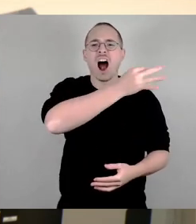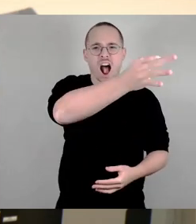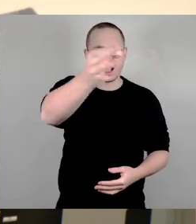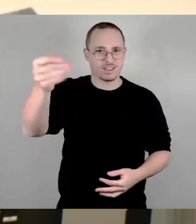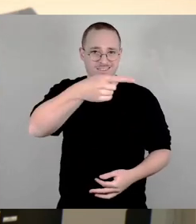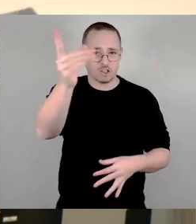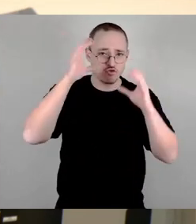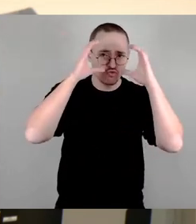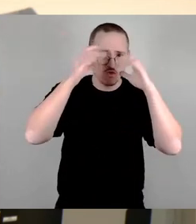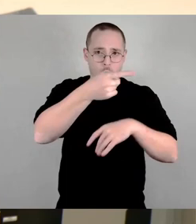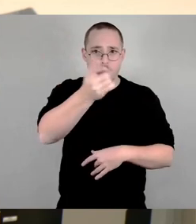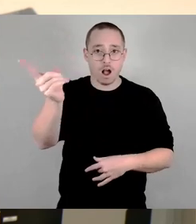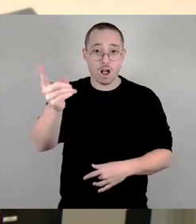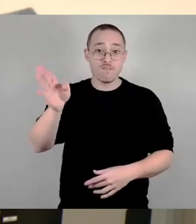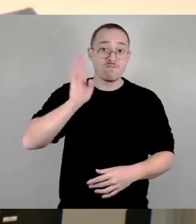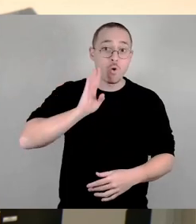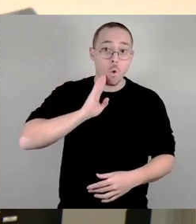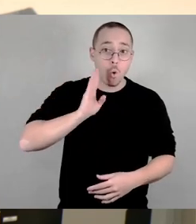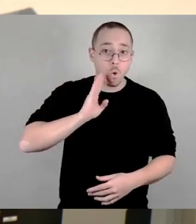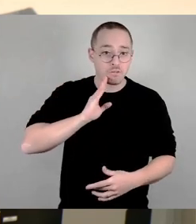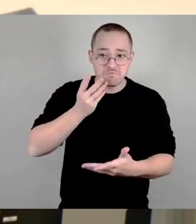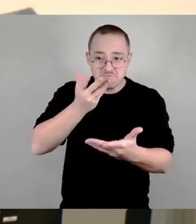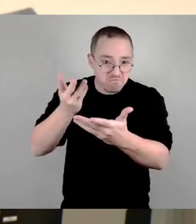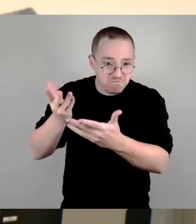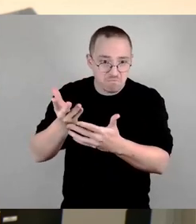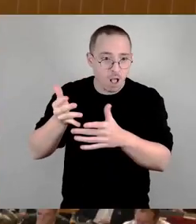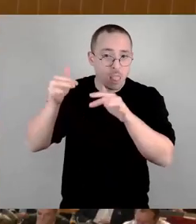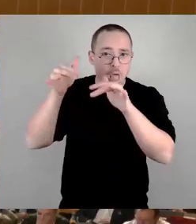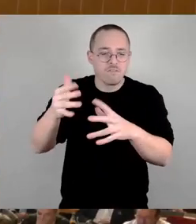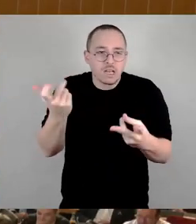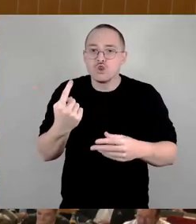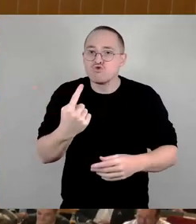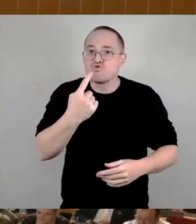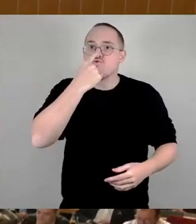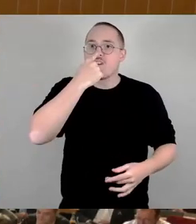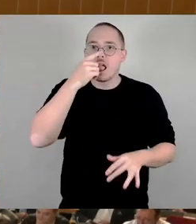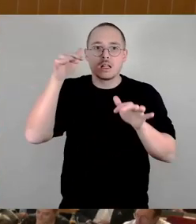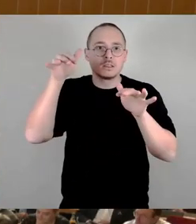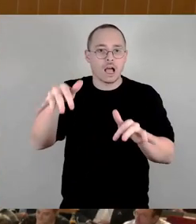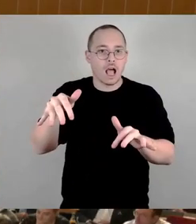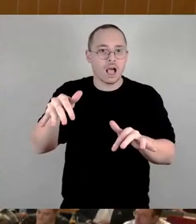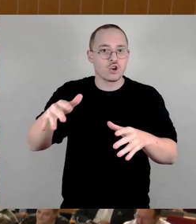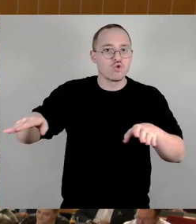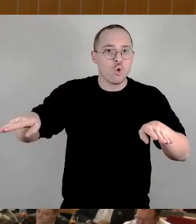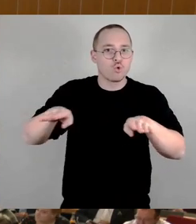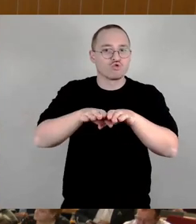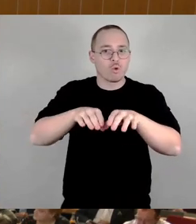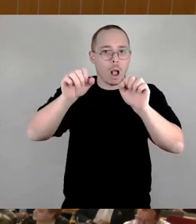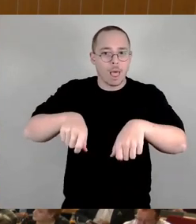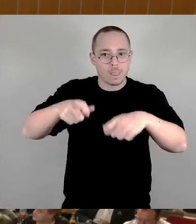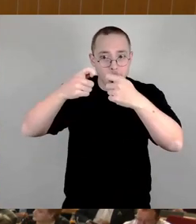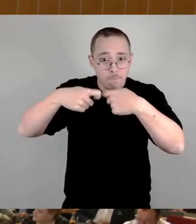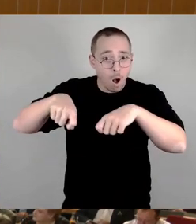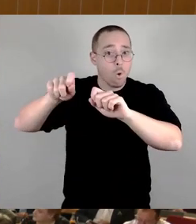von euch hat zufällig ein bebaubares Grundstück, wo man rein zufällig